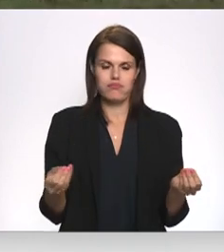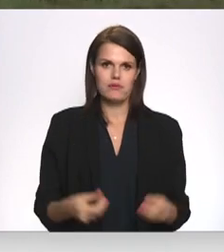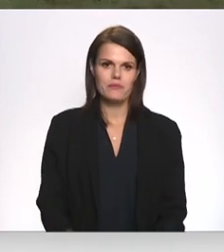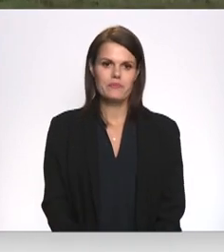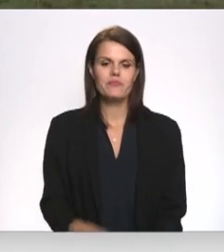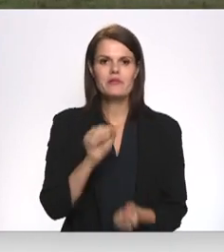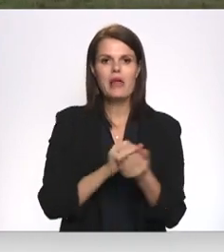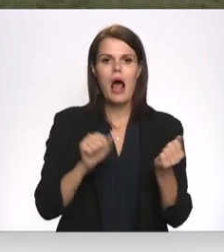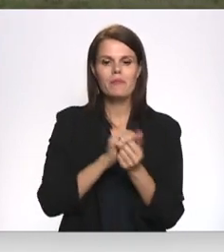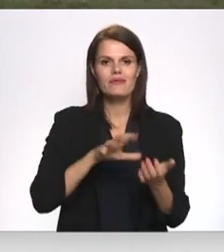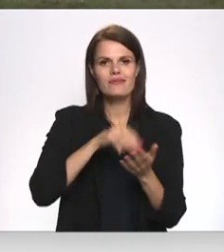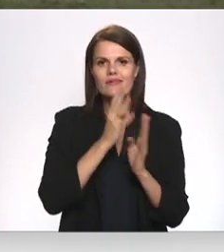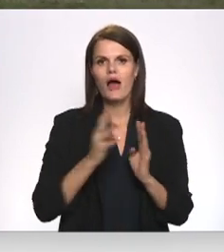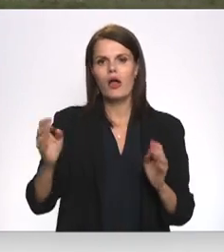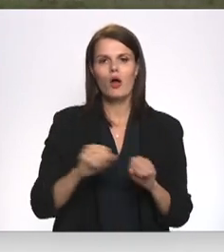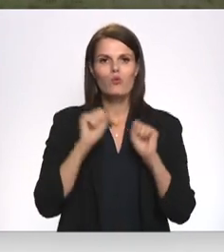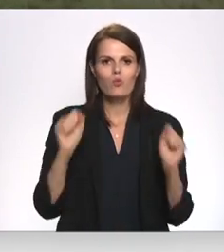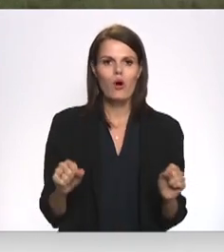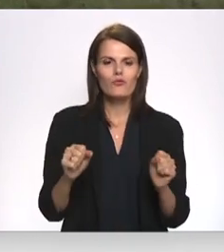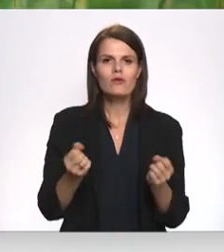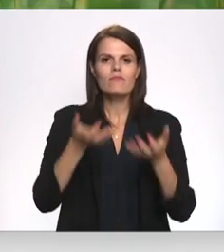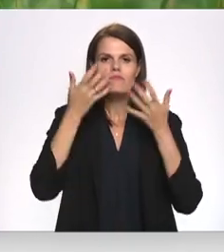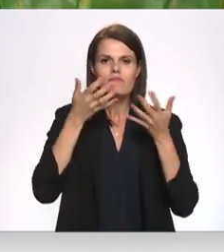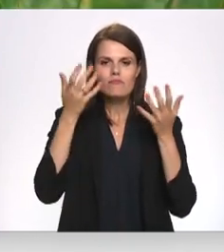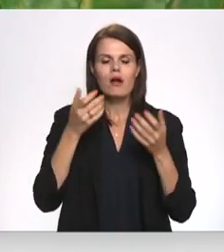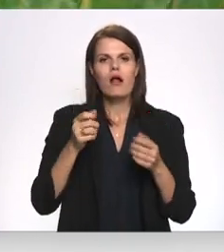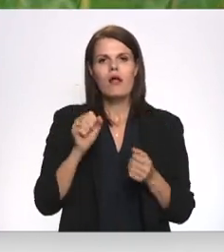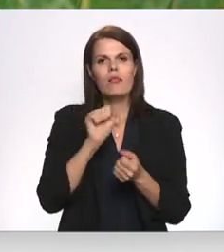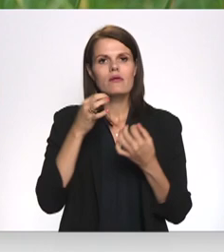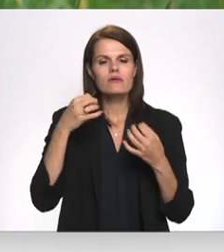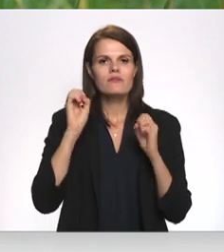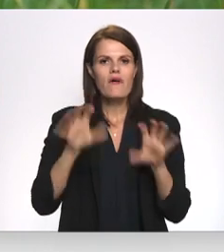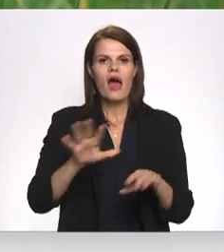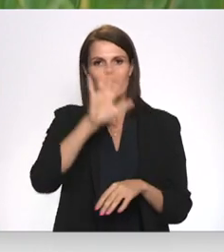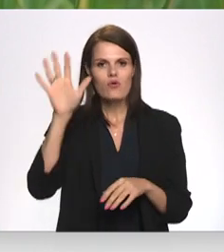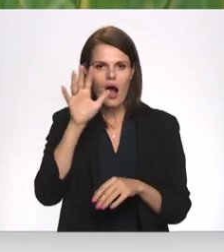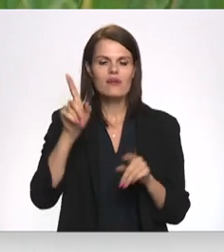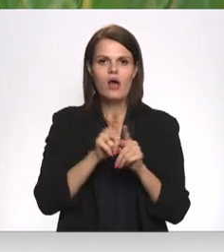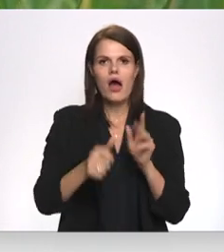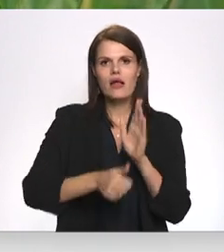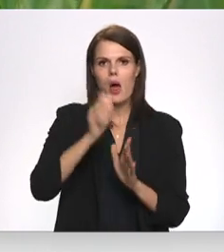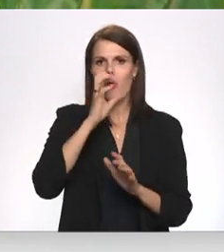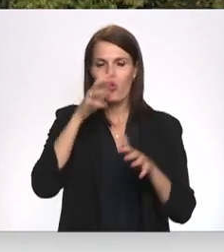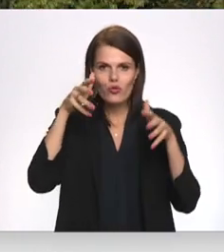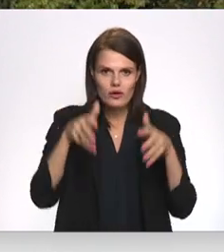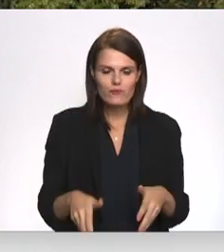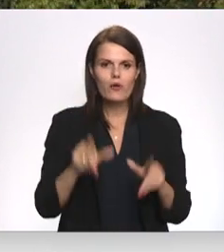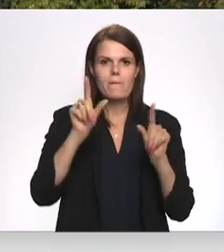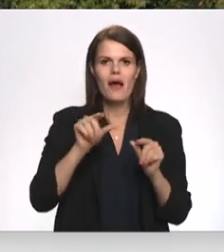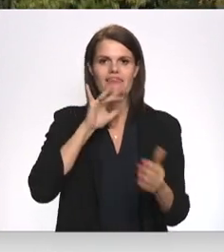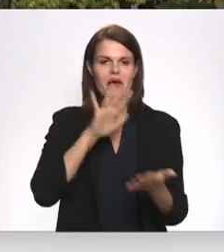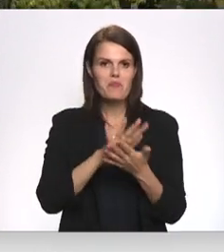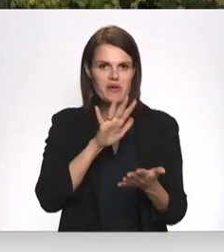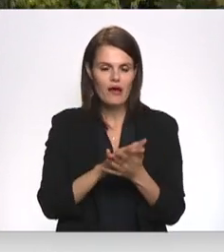Dabiskie zālāji nodrošina vairāk ogļskābās gāzes, efektīvāku ūdens infiltrāciju, mazāku piesārņojumu, kā arī